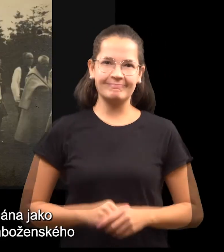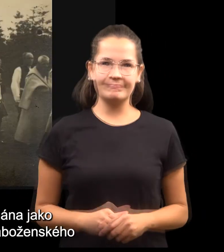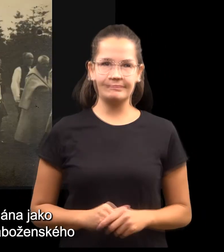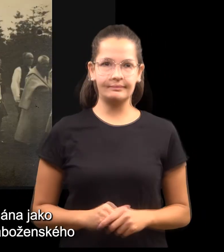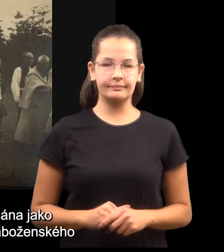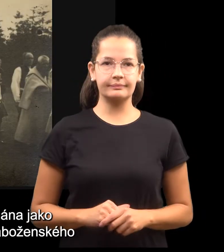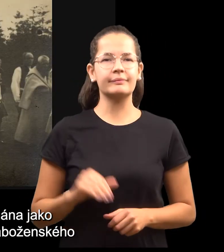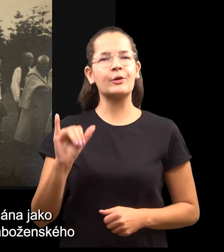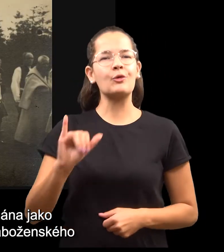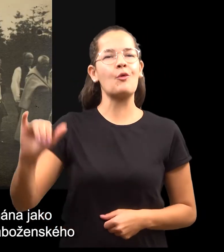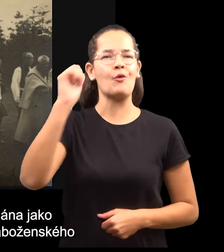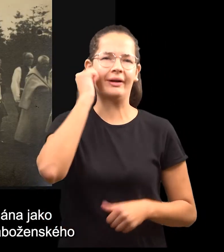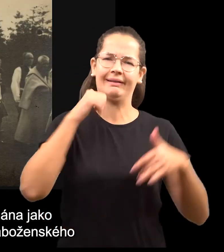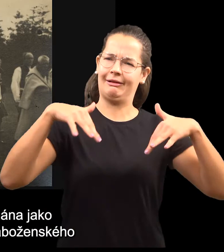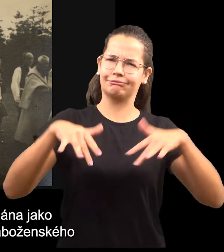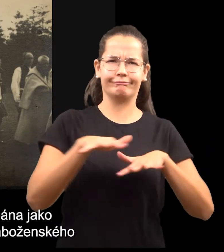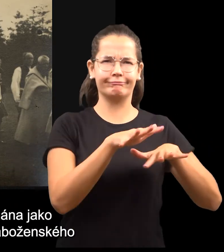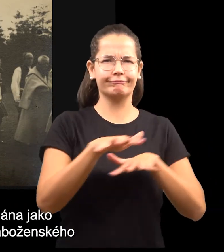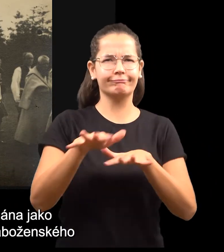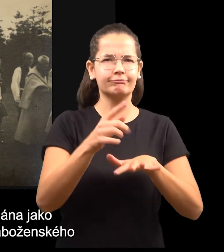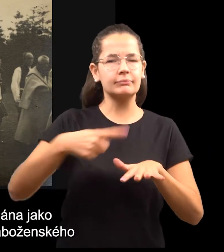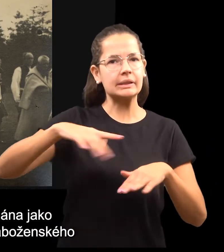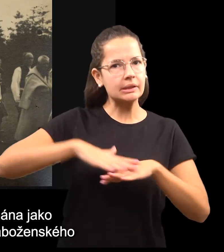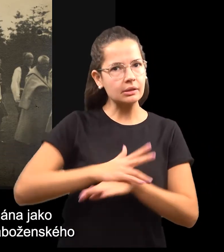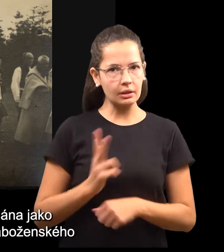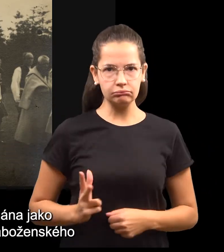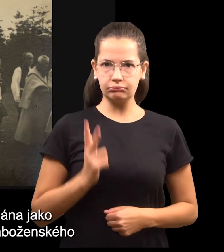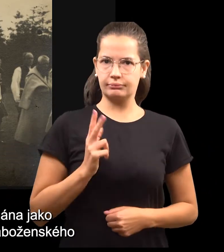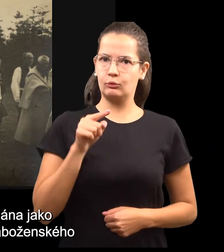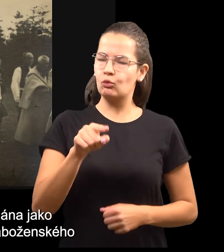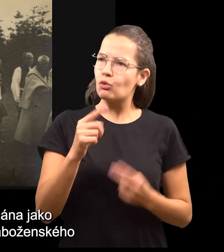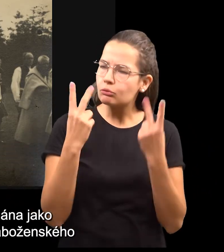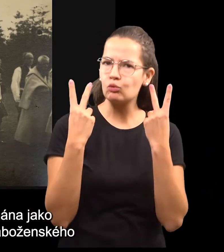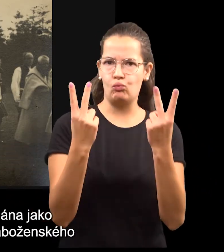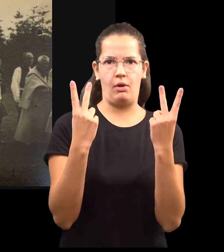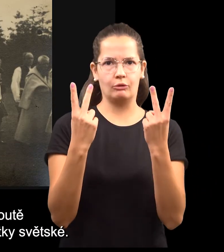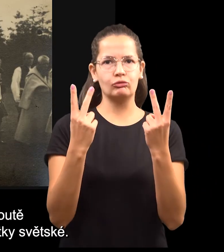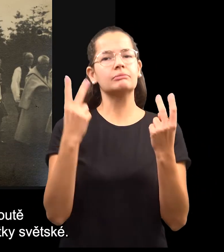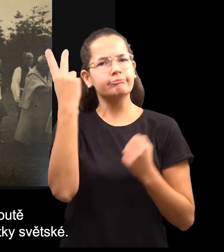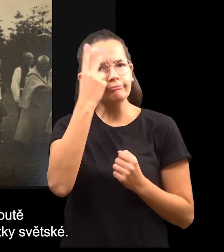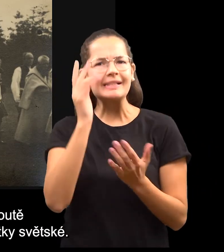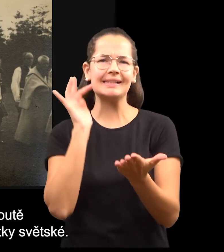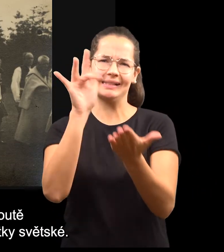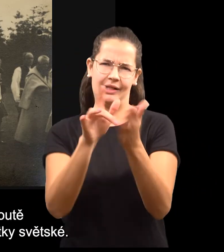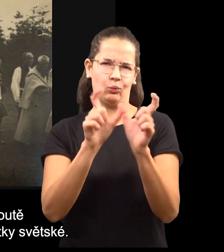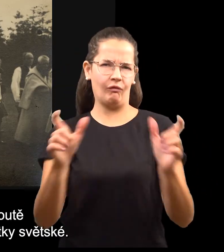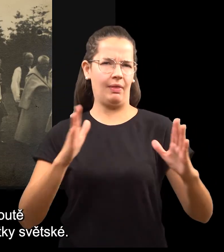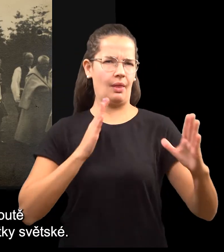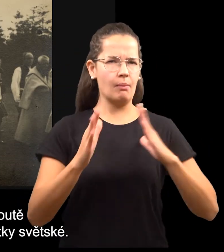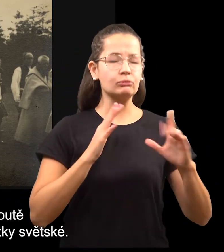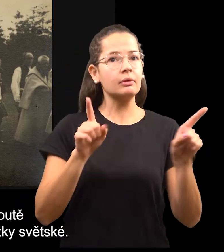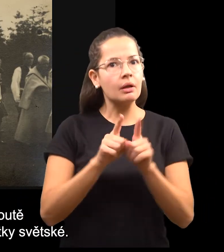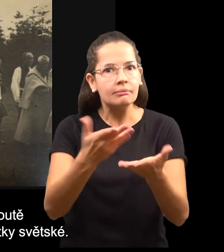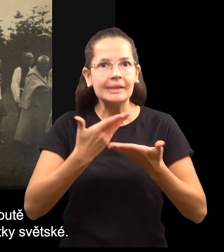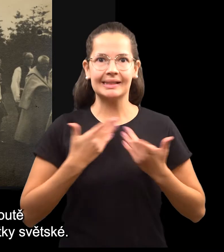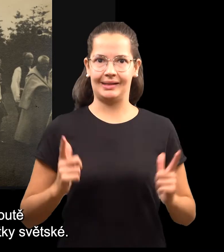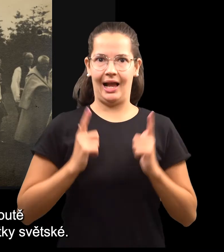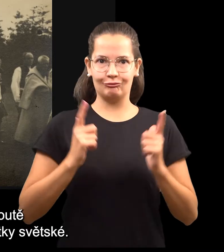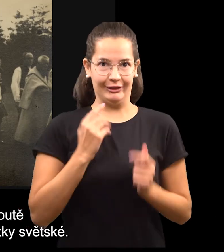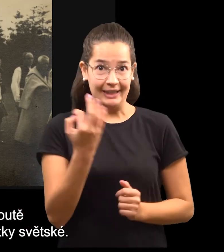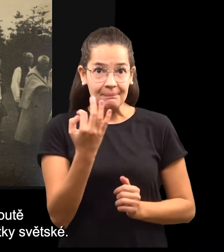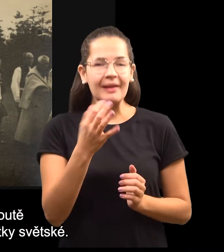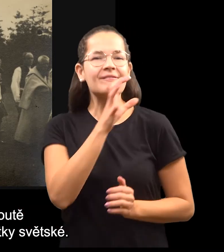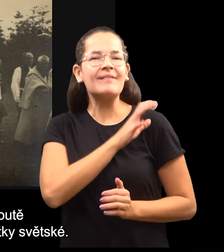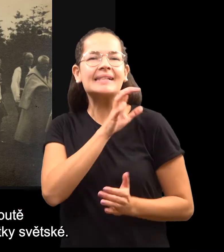Účast na pouti byla vnímána jako prestižní záležitost. Vedle náboženského prožitku přinášely poutě svým účastníkům